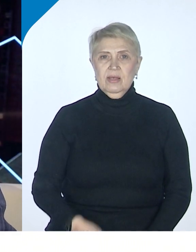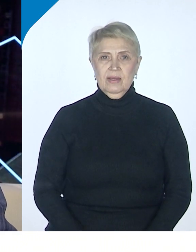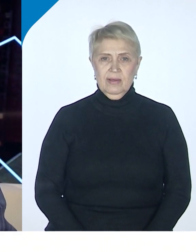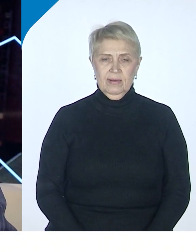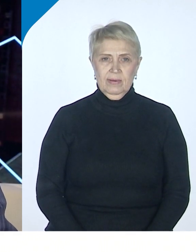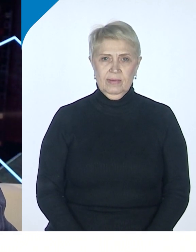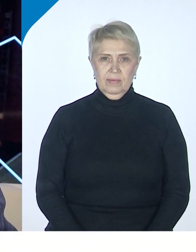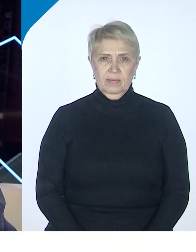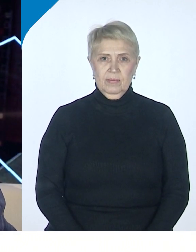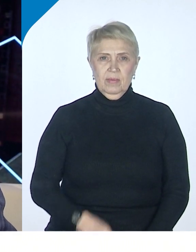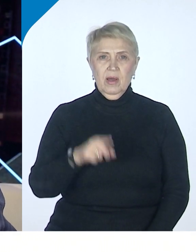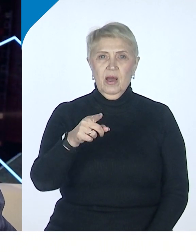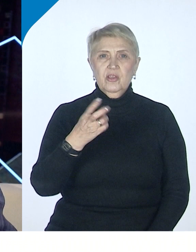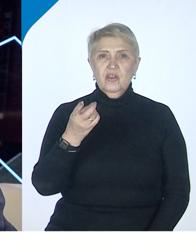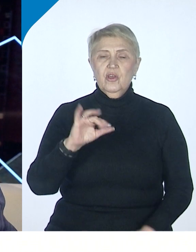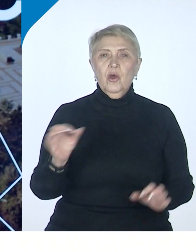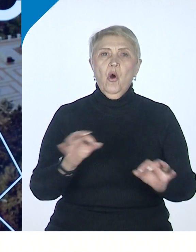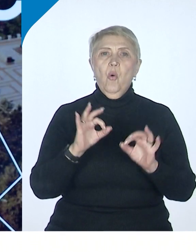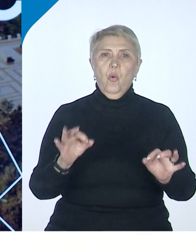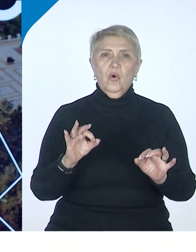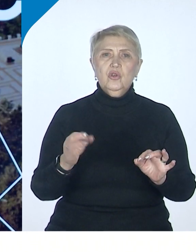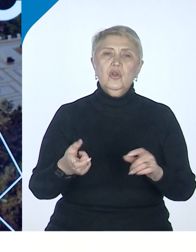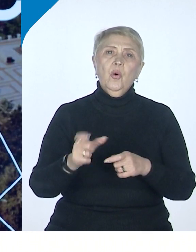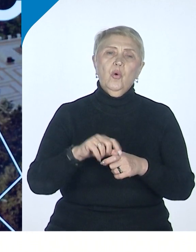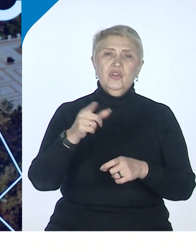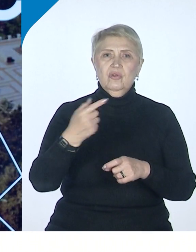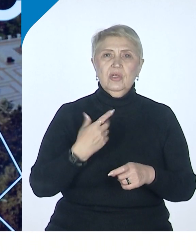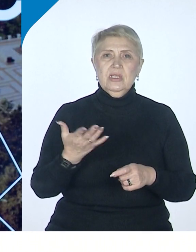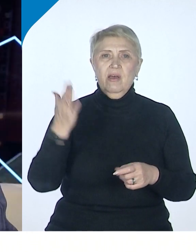но они не очень вразумительны. Потому что в действительности,